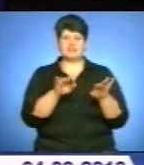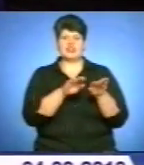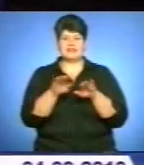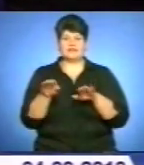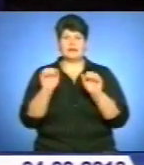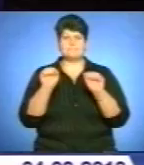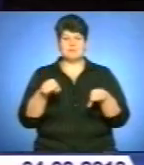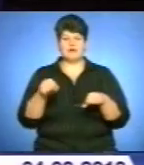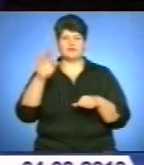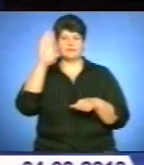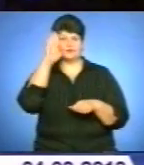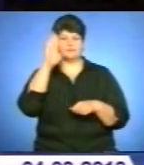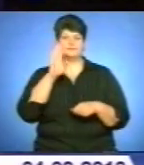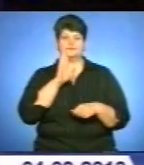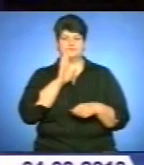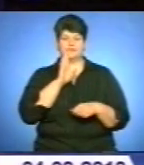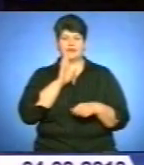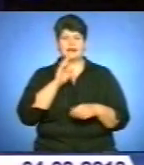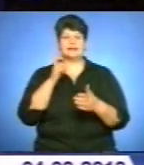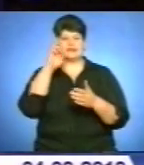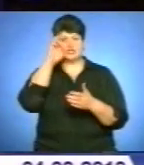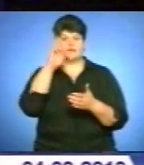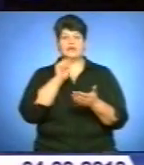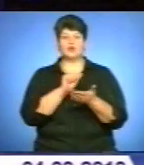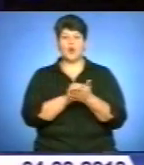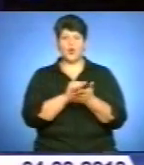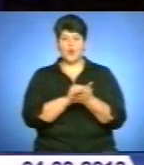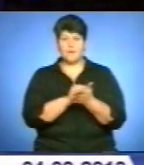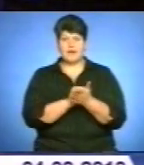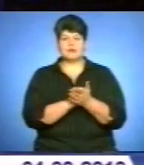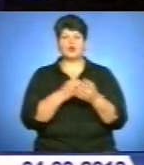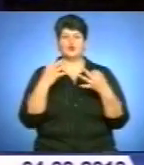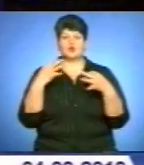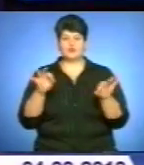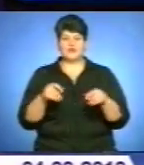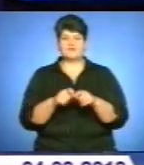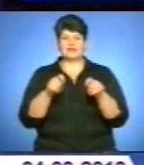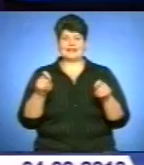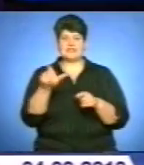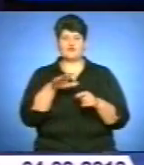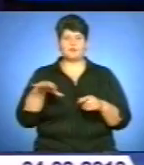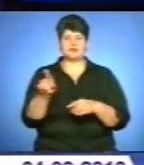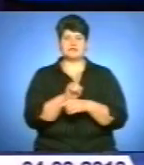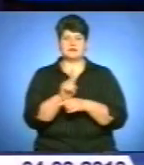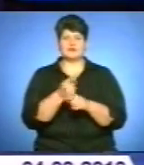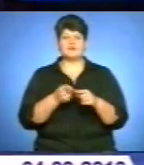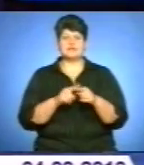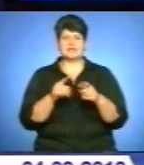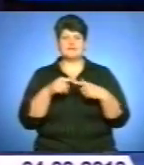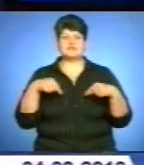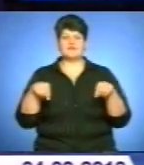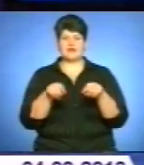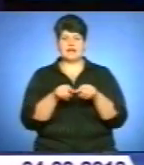прав жінок та чоловіків. Державний документ, за словами міністра, дозволить встановити європейські стандарти у цій сфері та